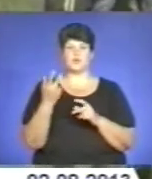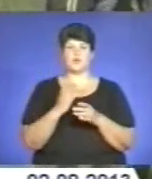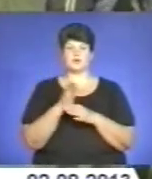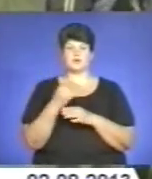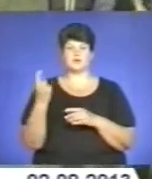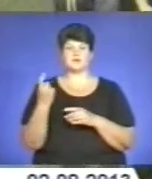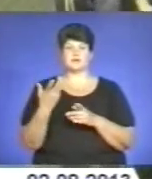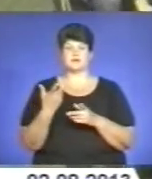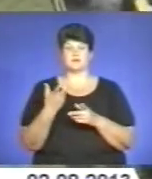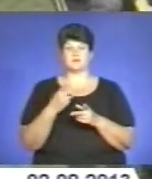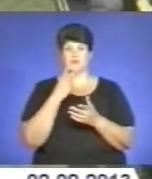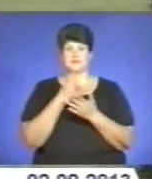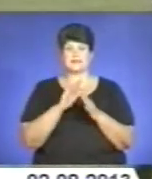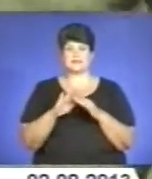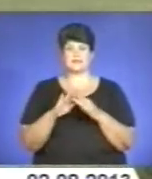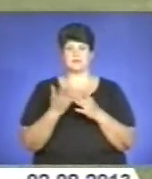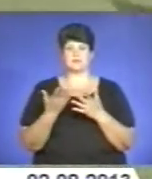дітей прийомами рукопашного бою.